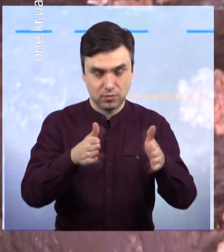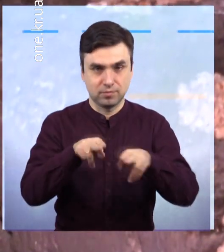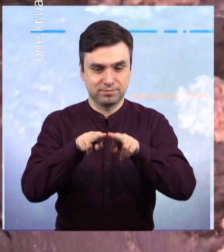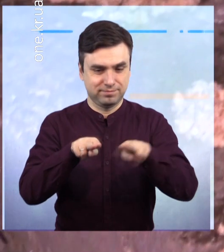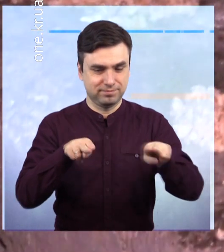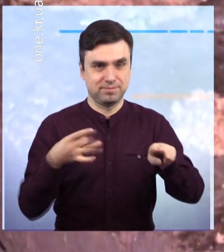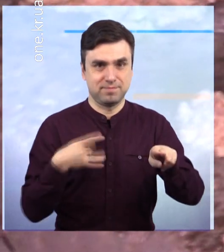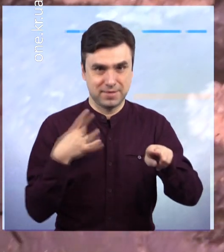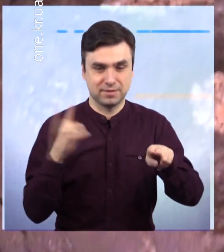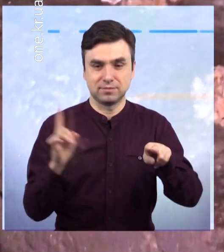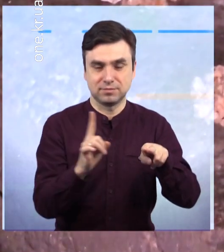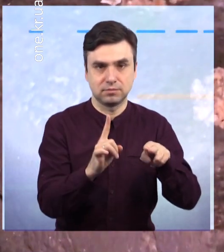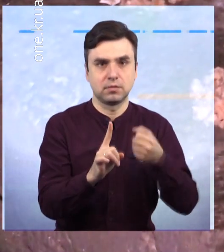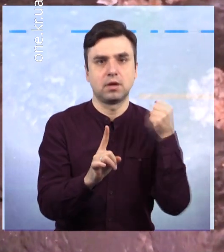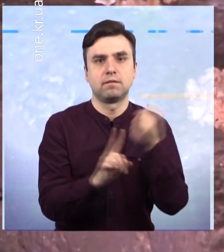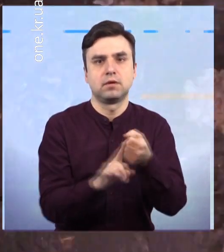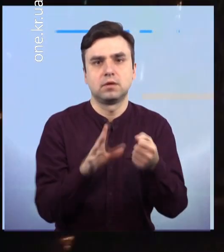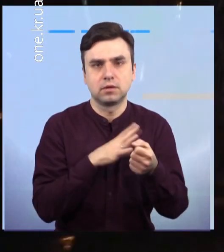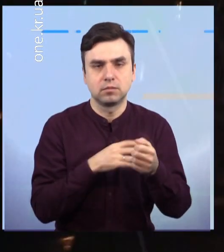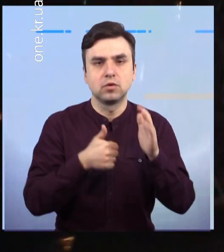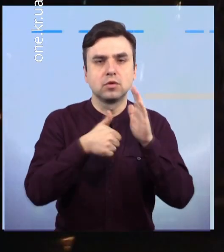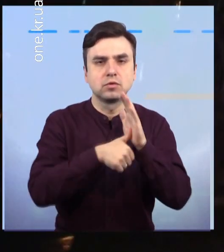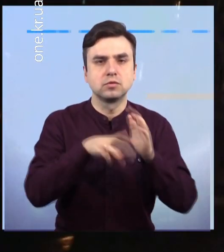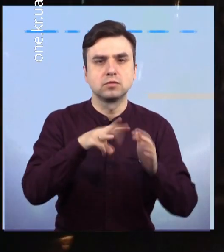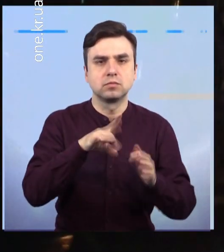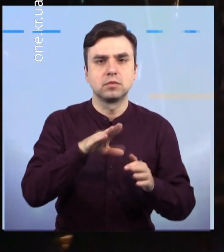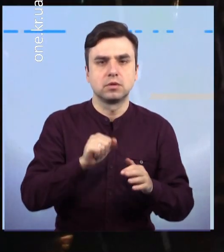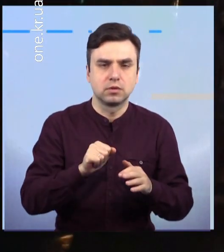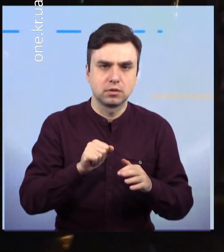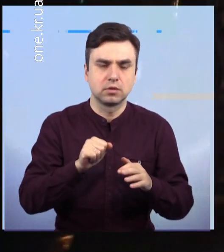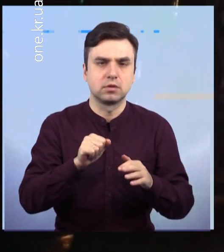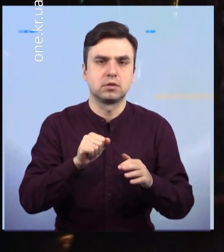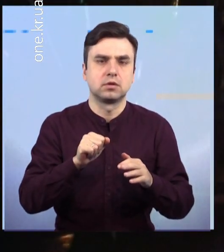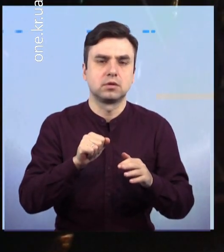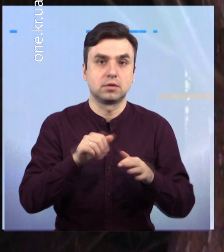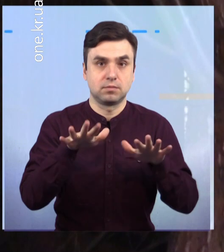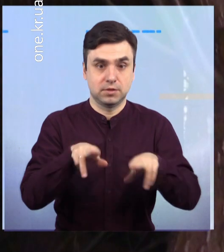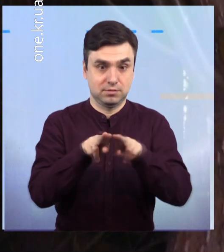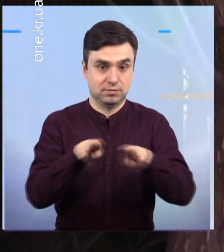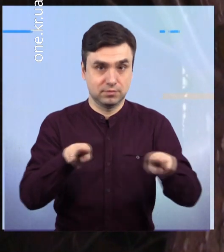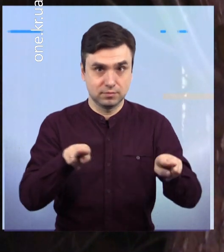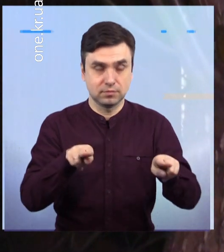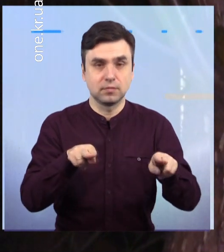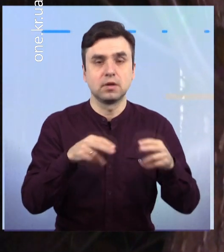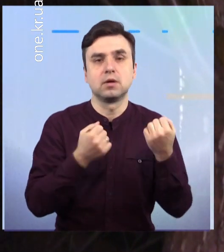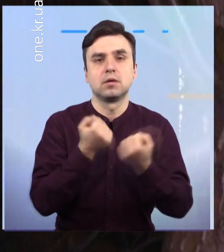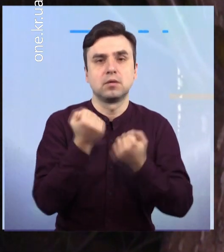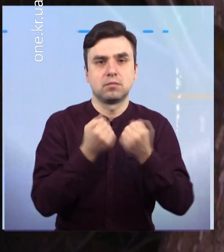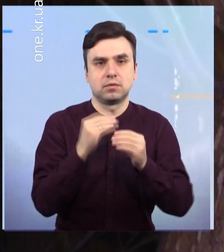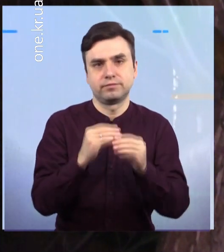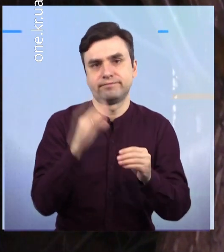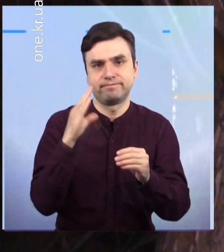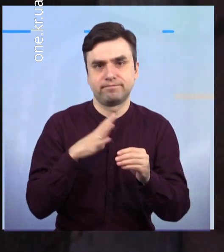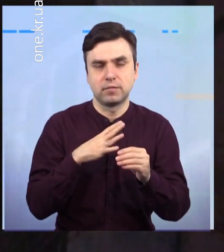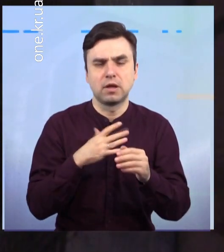травмованому швидку. Медики госпіталізували постраждалого до 8-ї міськлікарні. Попередньо відомо, що кривдник стріляв із